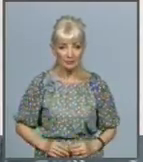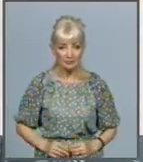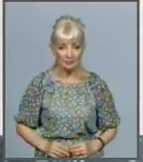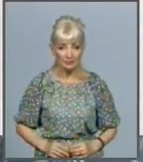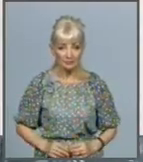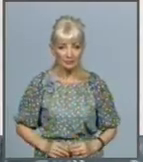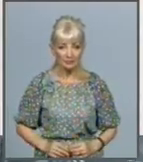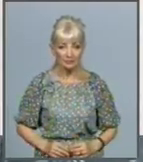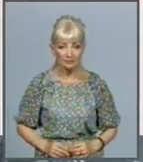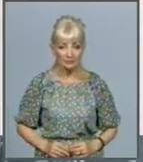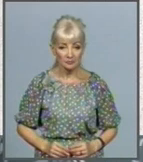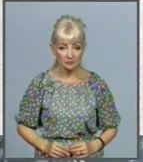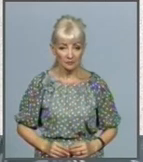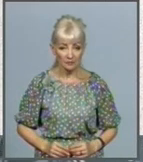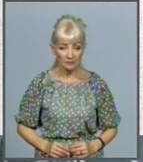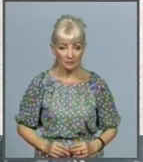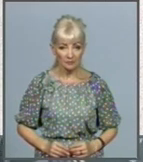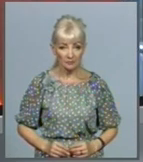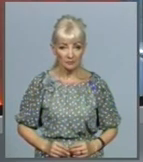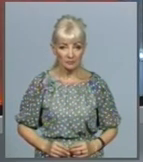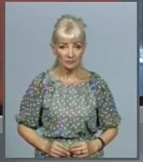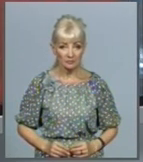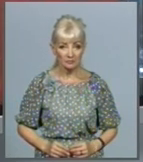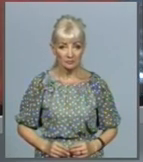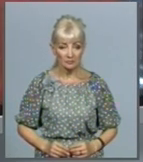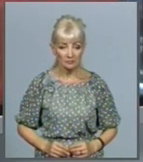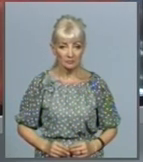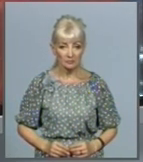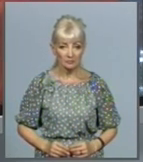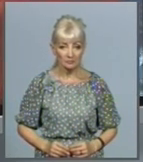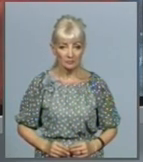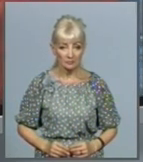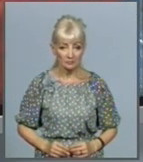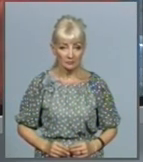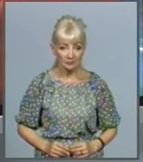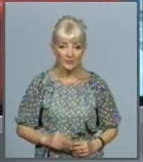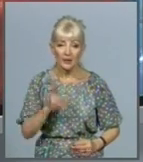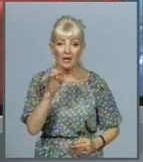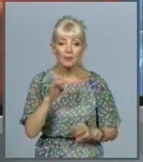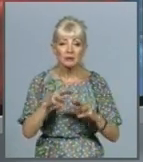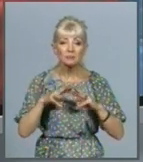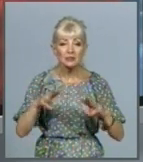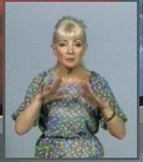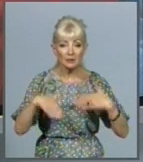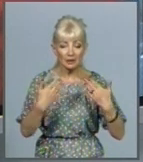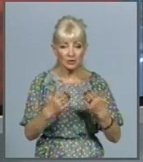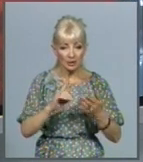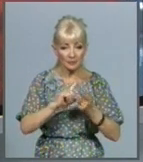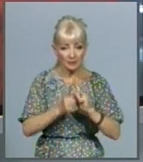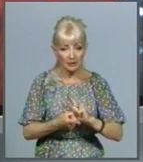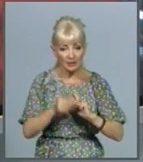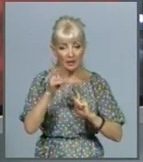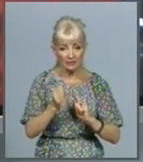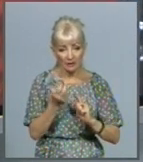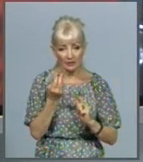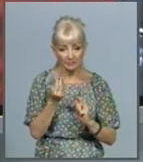Ігор Луханін. Харківські Звісті. У Кабінеті міністрів запропонували перейти виключно на готівкову форму виплати